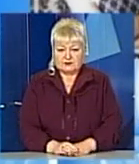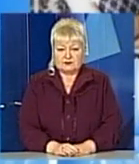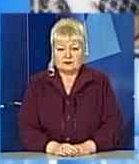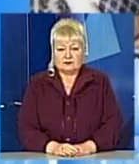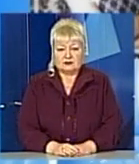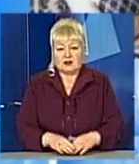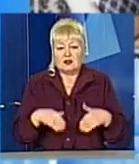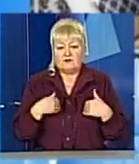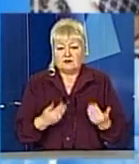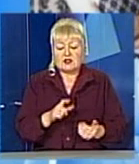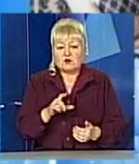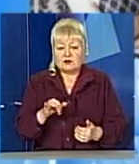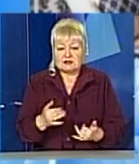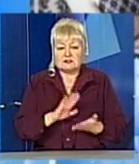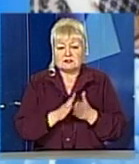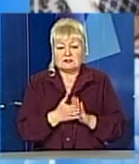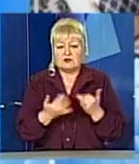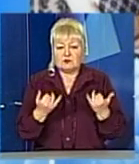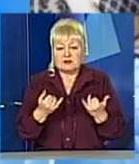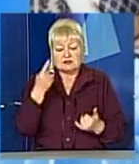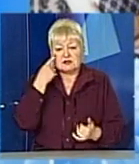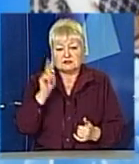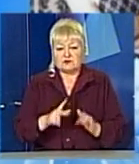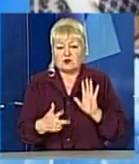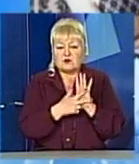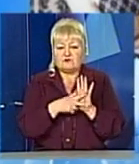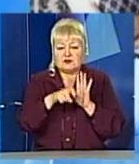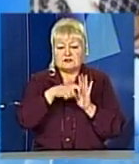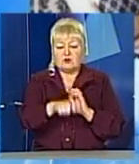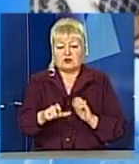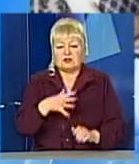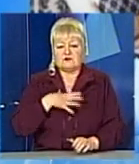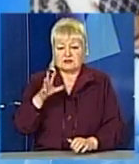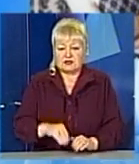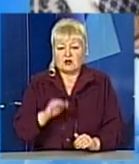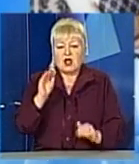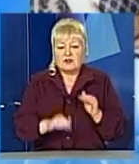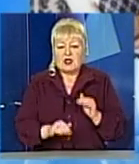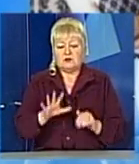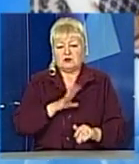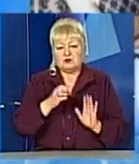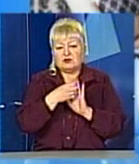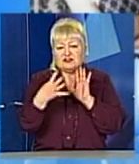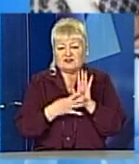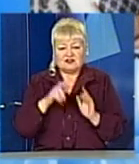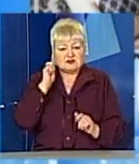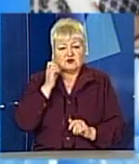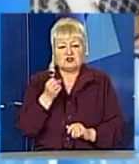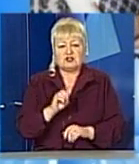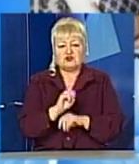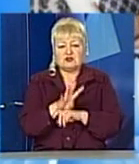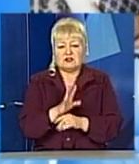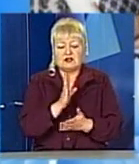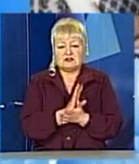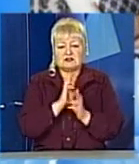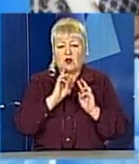Вітаю, Христі. Станом на зараз відомо, що восьмеро гірників загинуло, наймолодшому з них було 19. Ще 14 перебувають